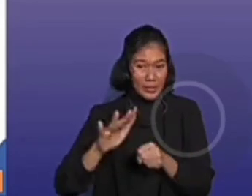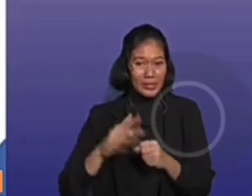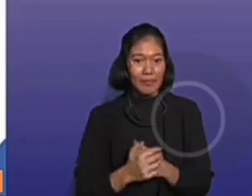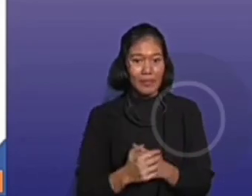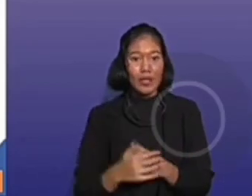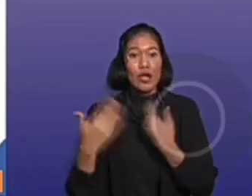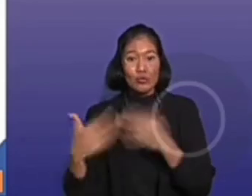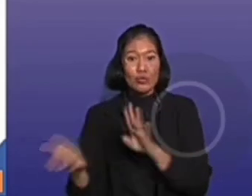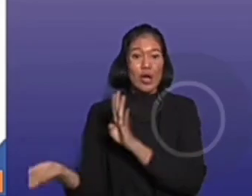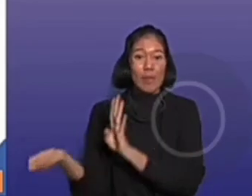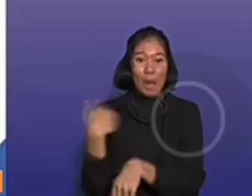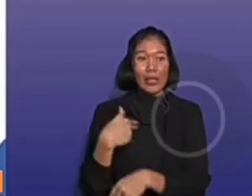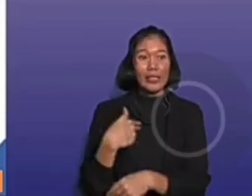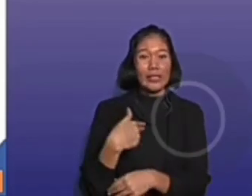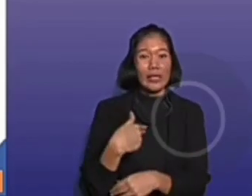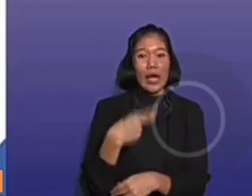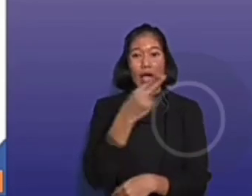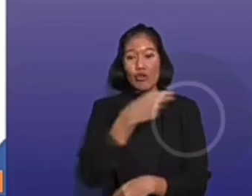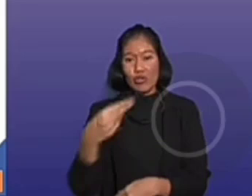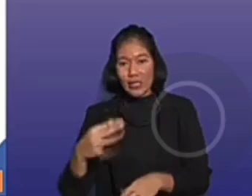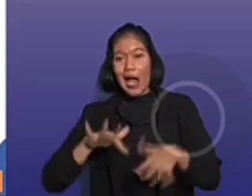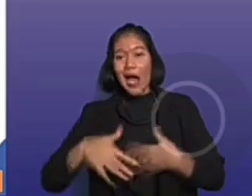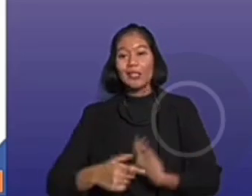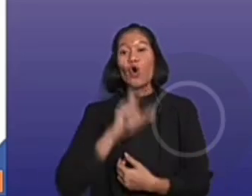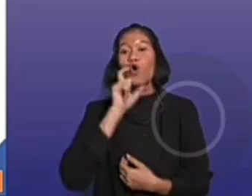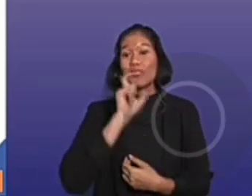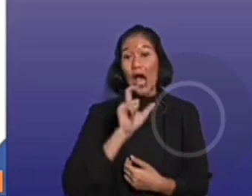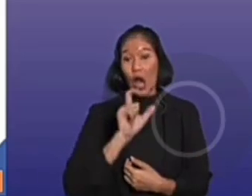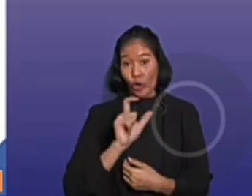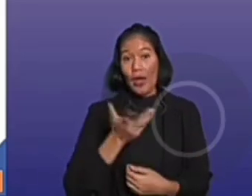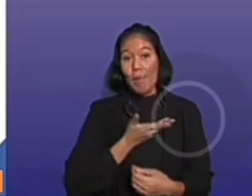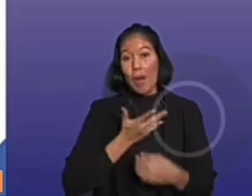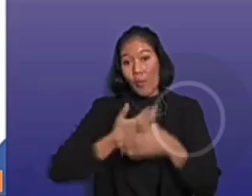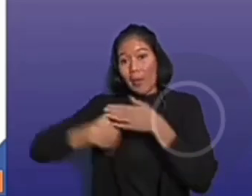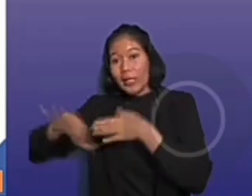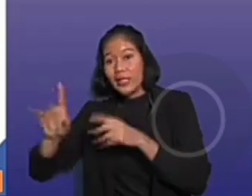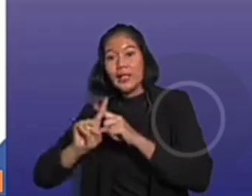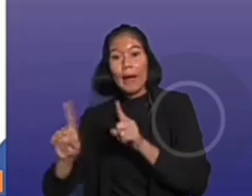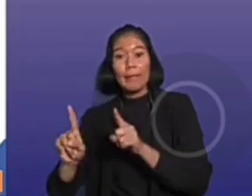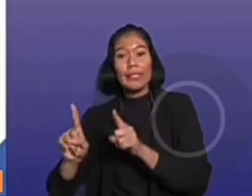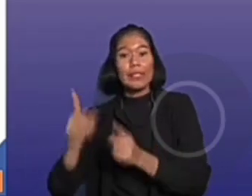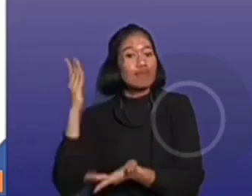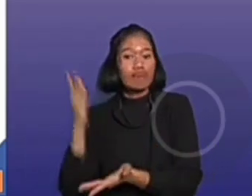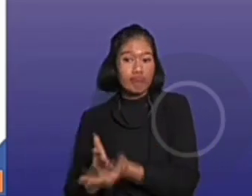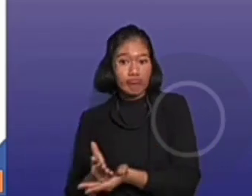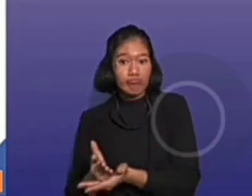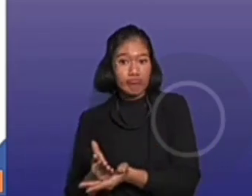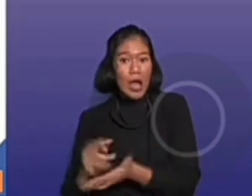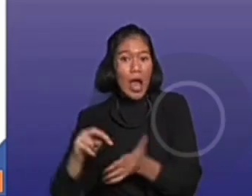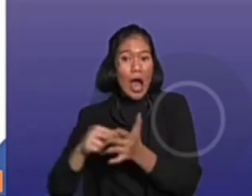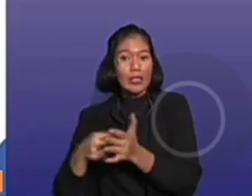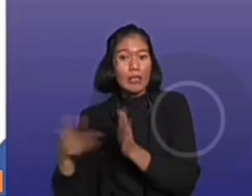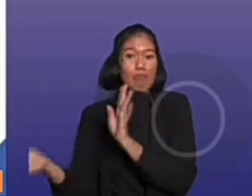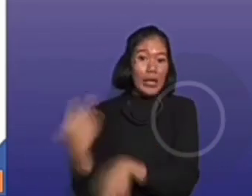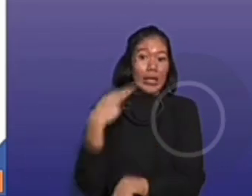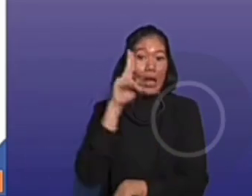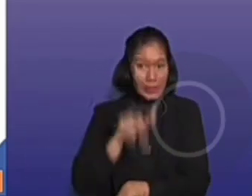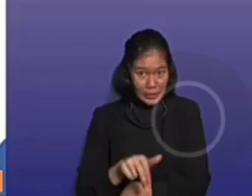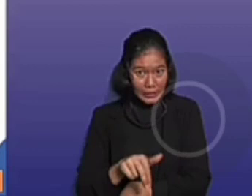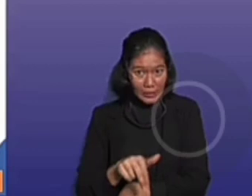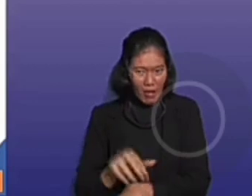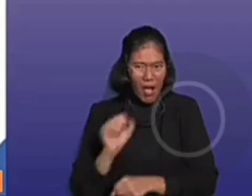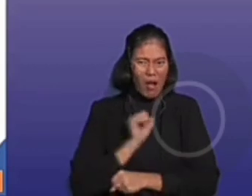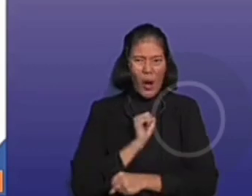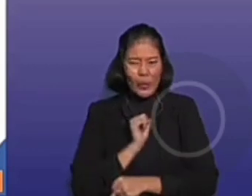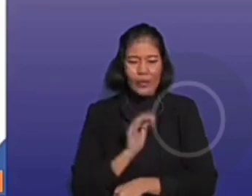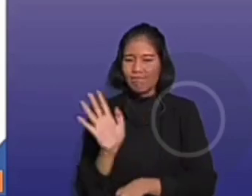air maupun calon PMI yang tertunda keberangkatannya sehingga harus pulang dari BLKN, tidak perlu khawatir untuk